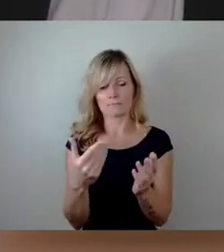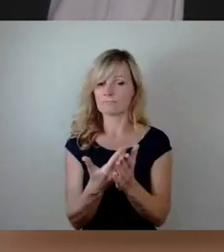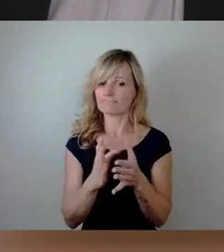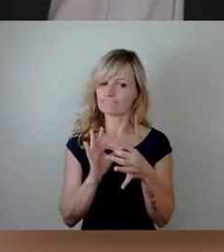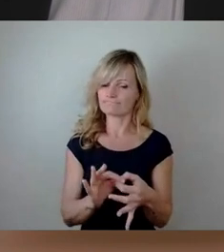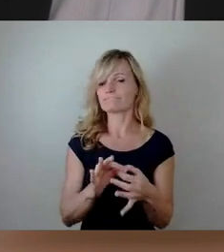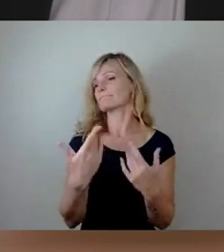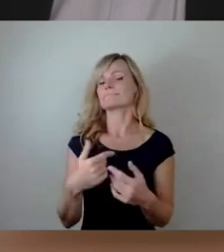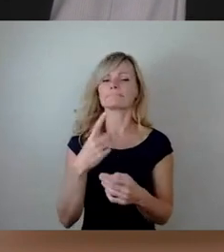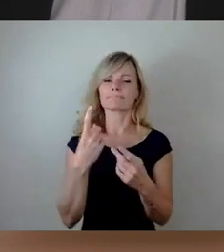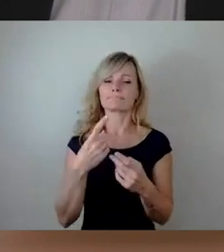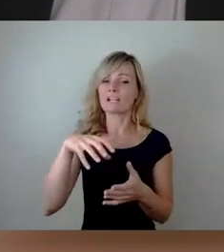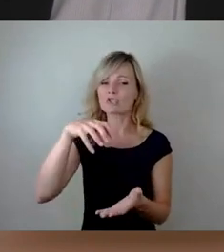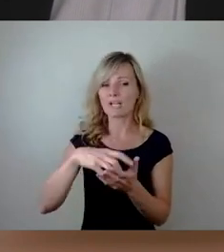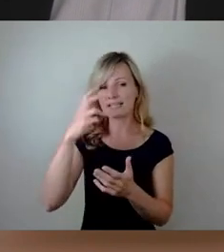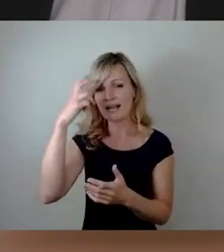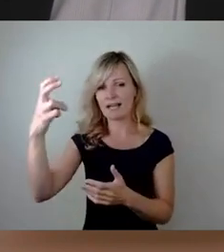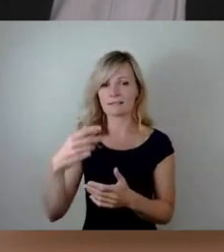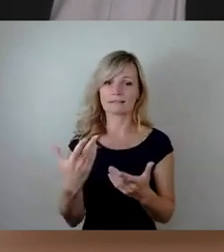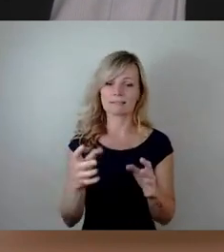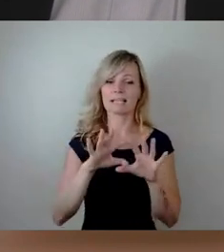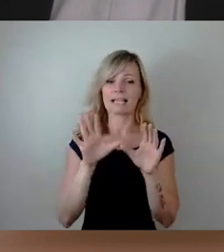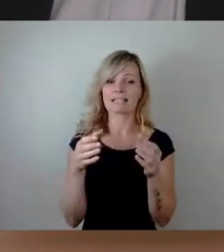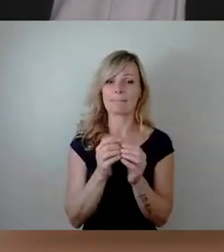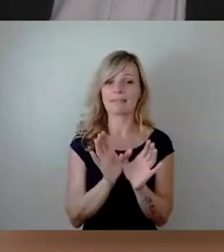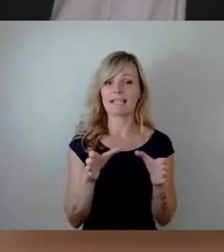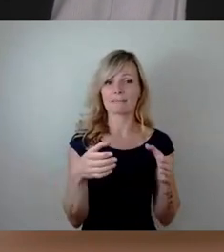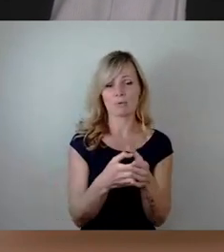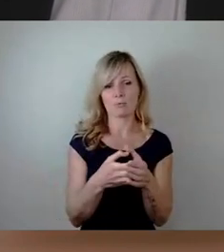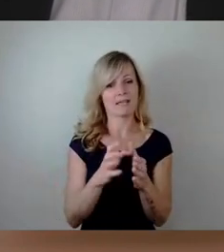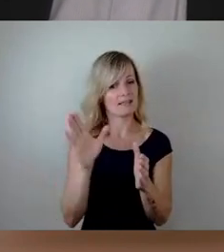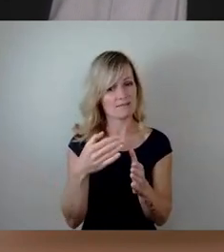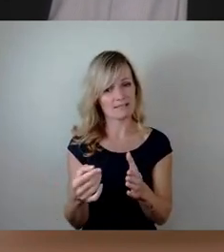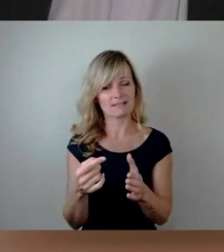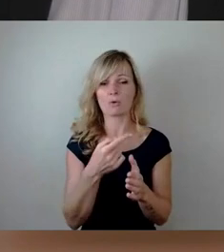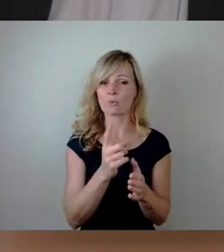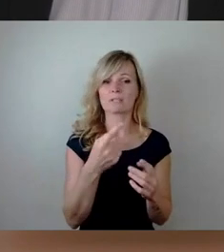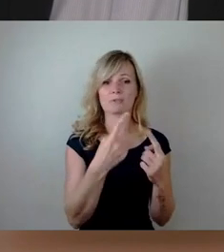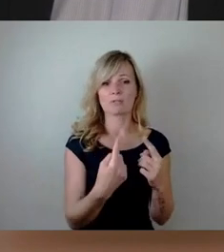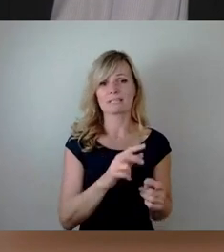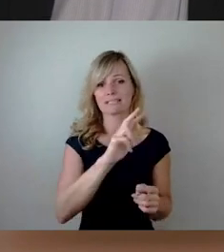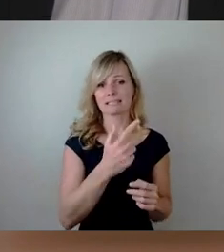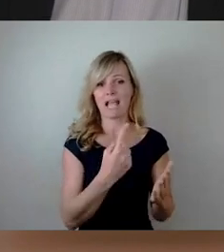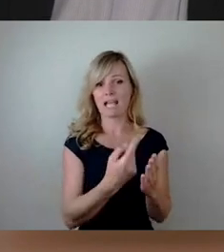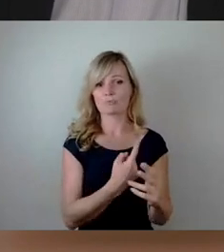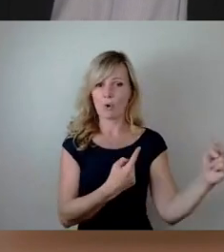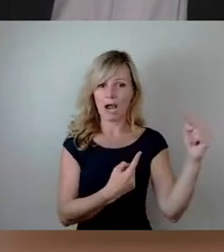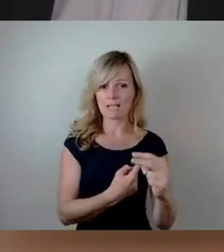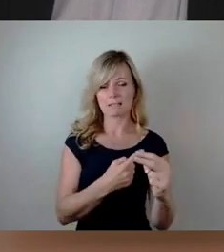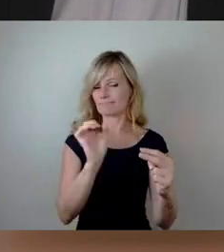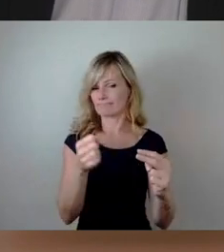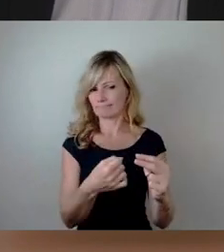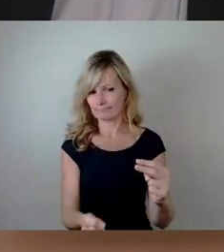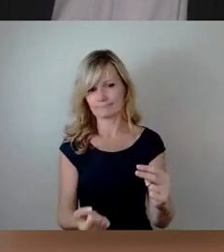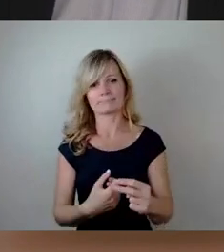einzelne Stadtrat noch das Gesamtgremium und erst recht nicht sonstige Dritte einen Anspruch auf Einsicht oder